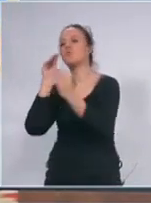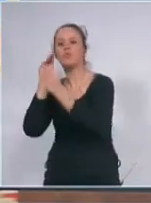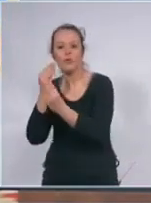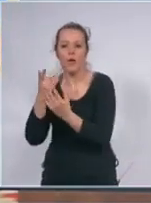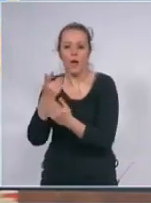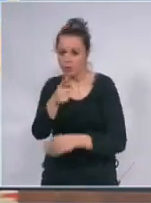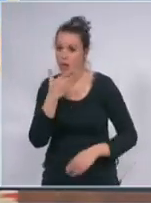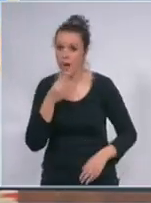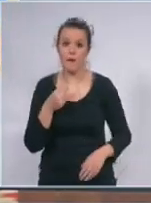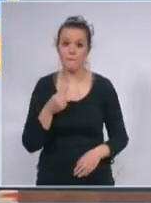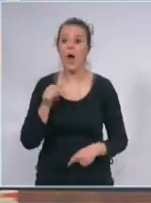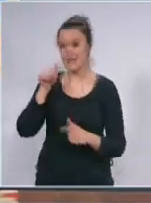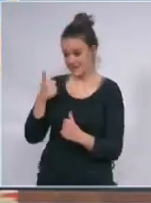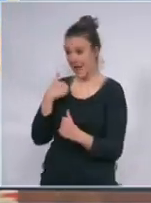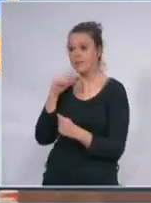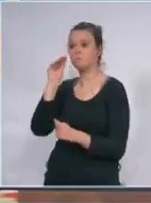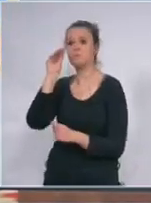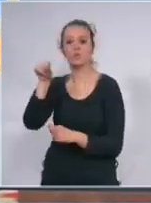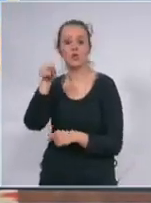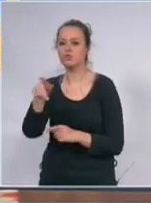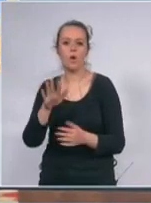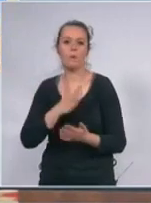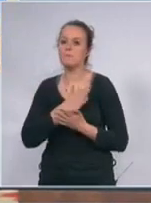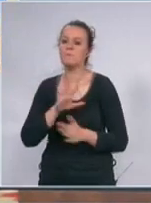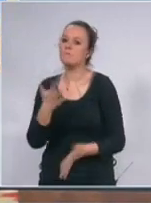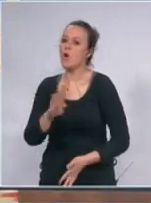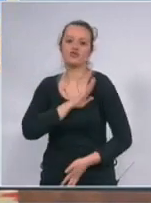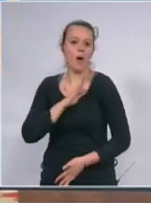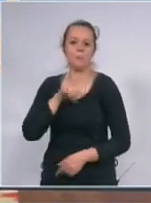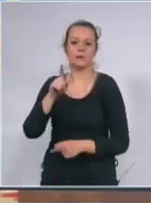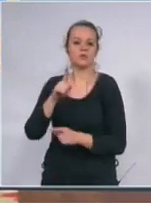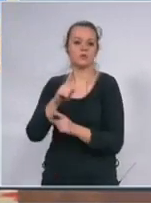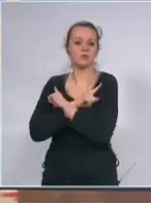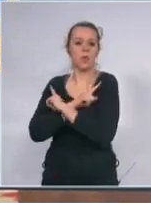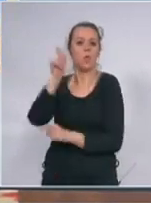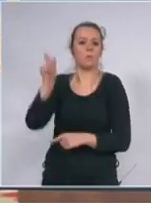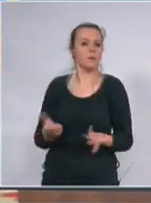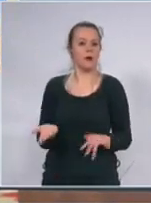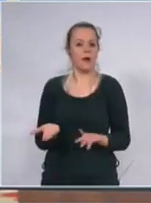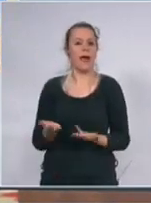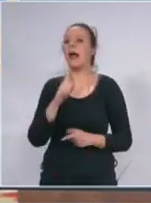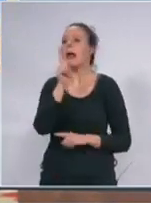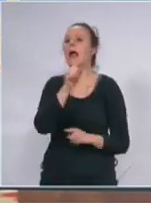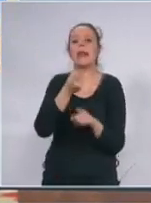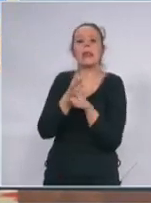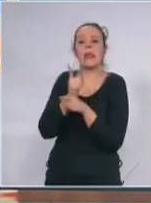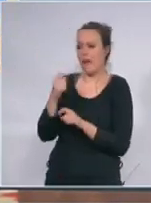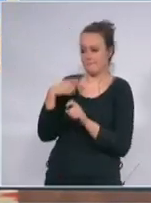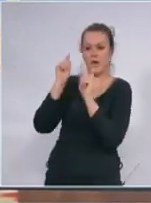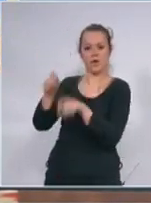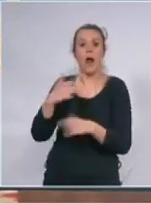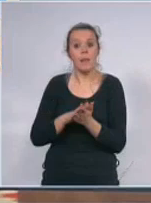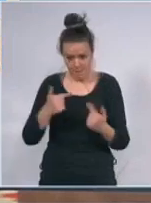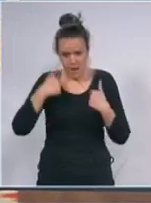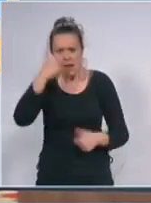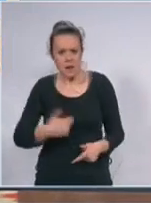divno ali i sada je taj poljubac potencijalno smrtonosan ne zato što neko namjerno hoće da zarazi nekog drugog nego jednostavno u tom trenutku nije on ne zna